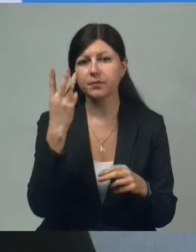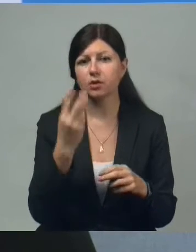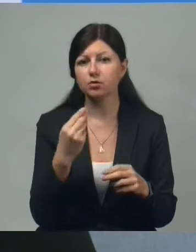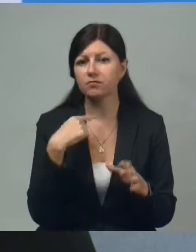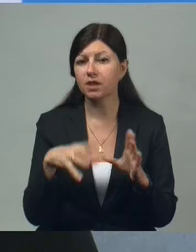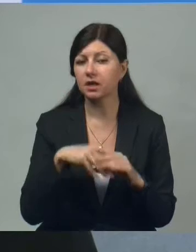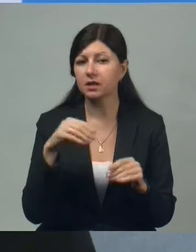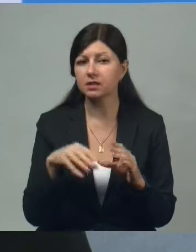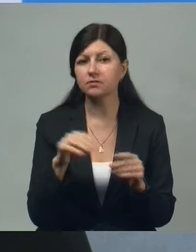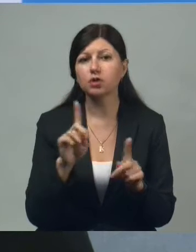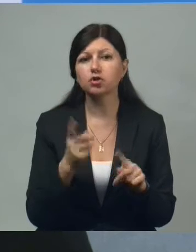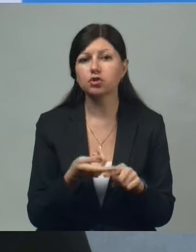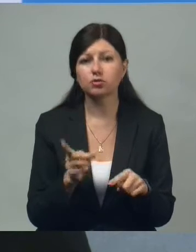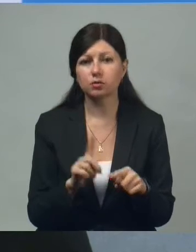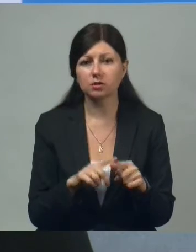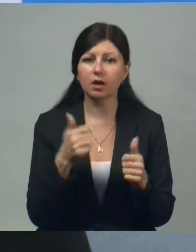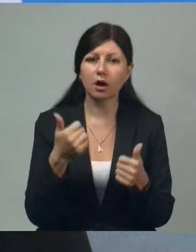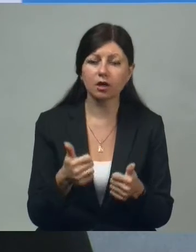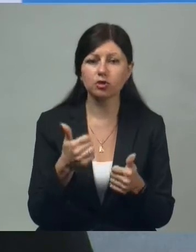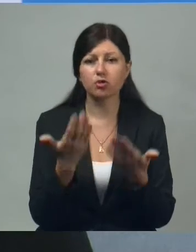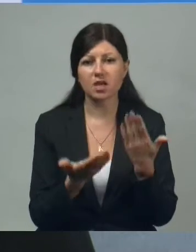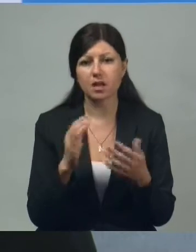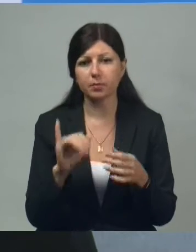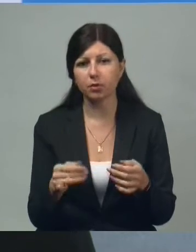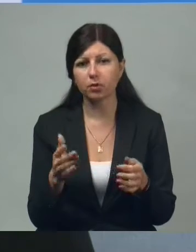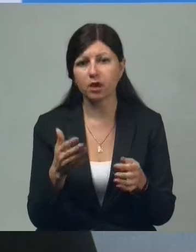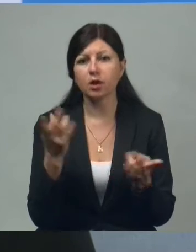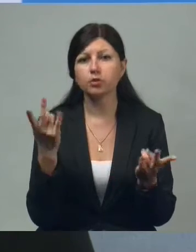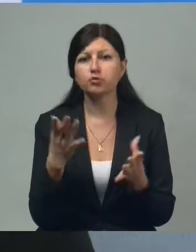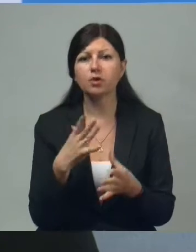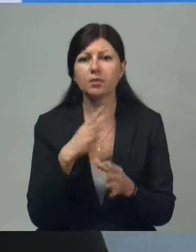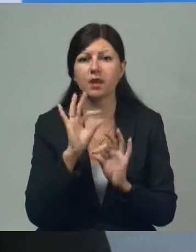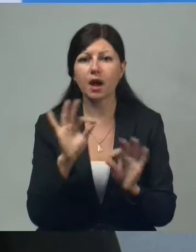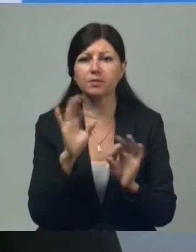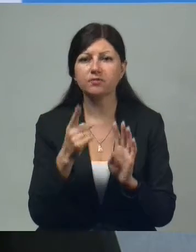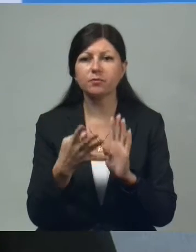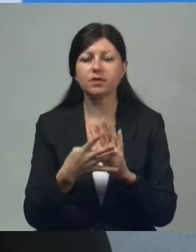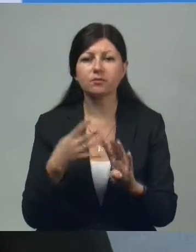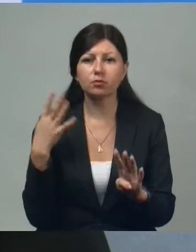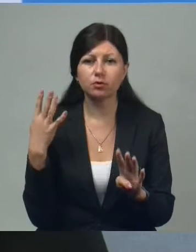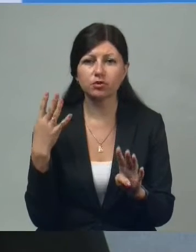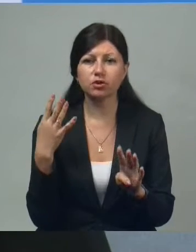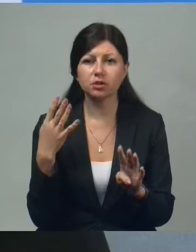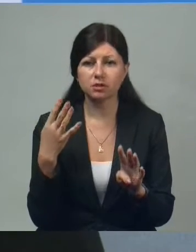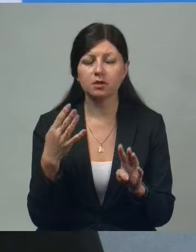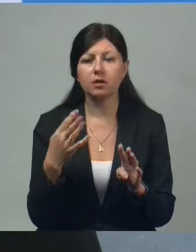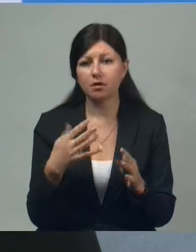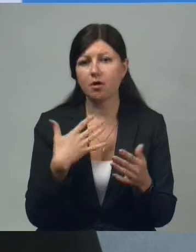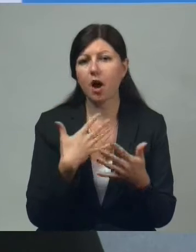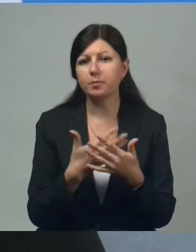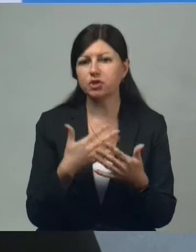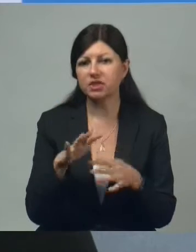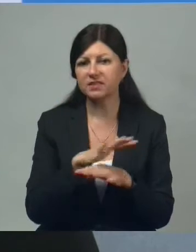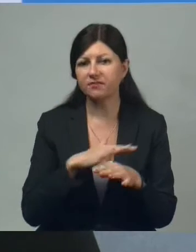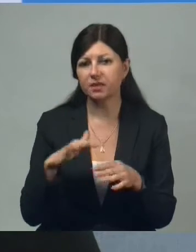голосование, что это значит, хорошо это или плохо. Вот нужно было объяснить в первую очередь общественным наблюдателям.